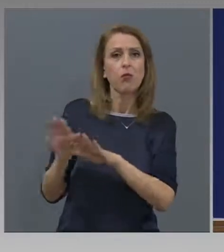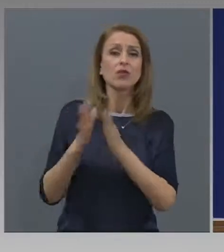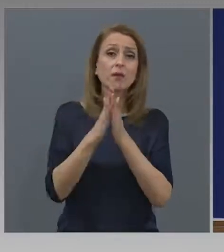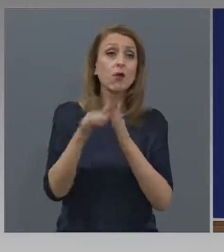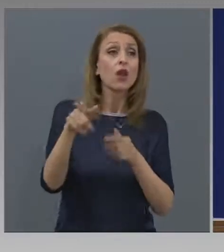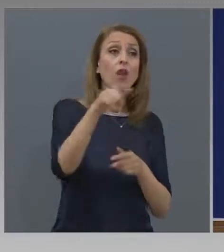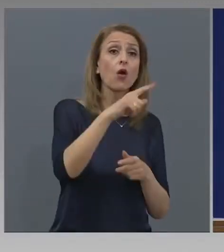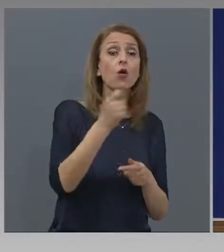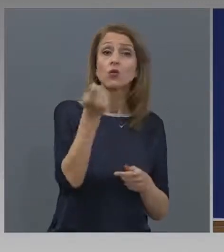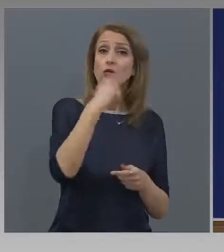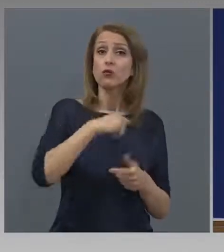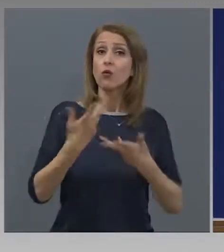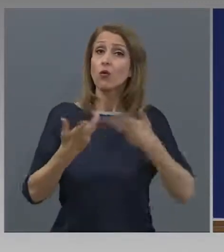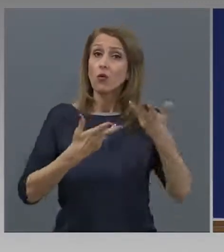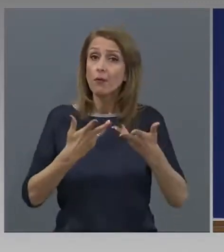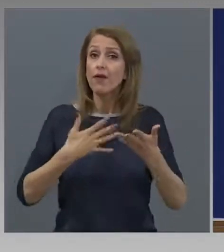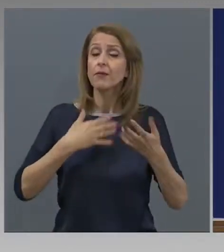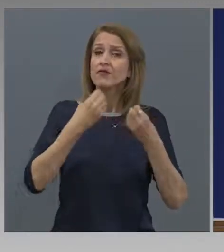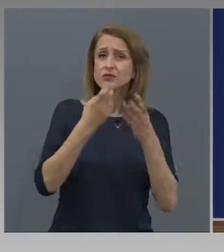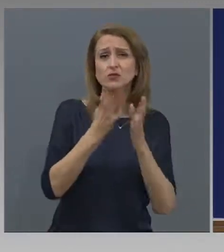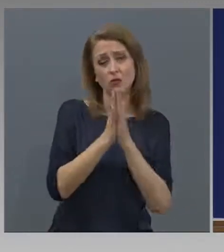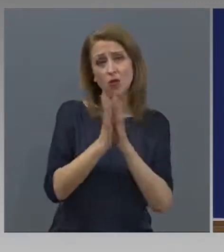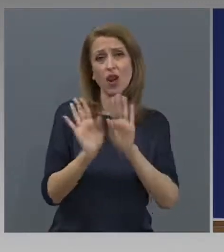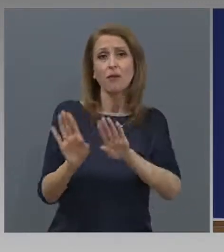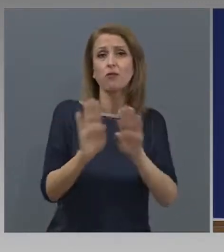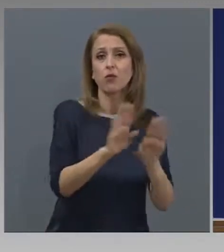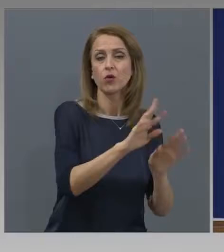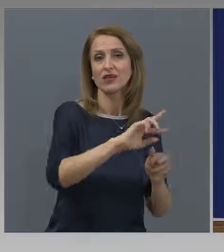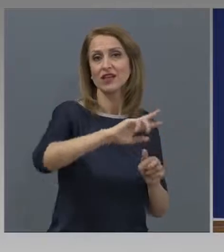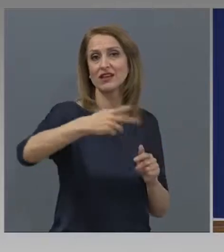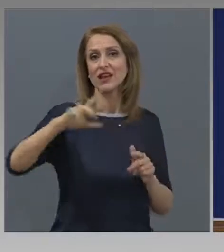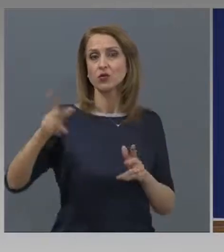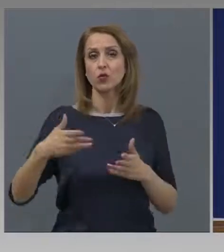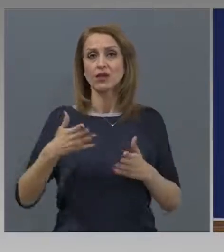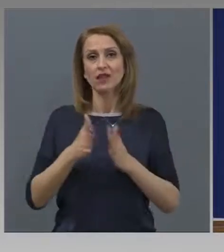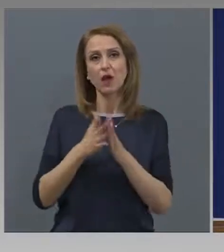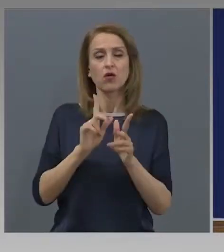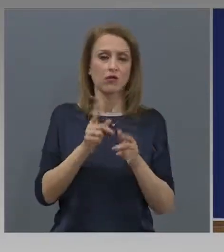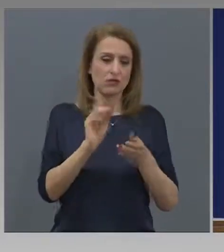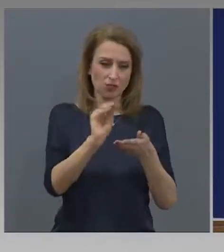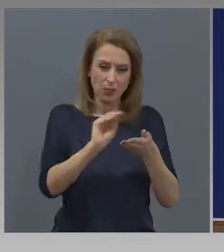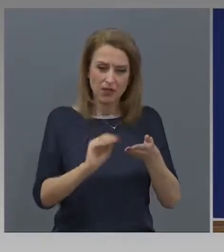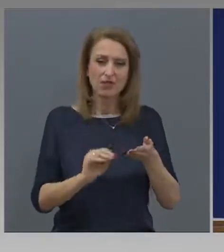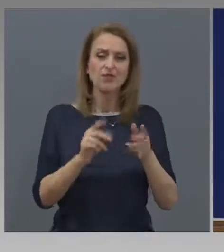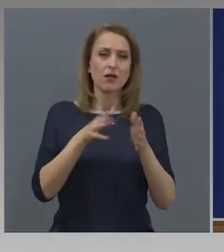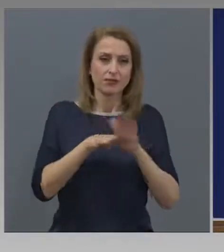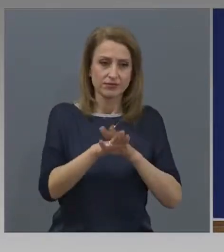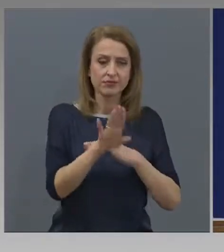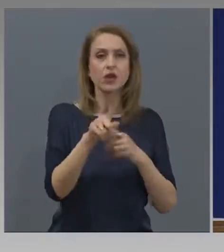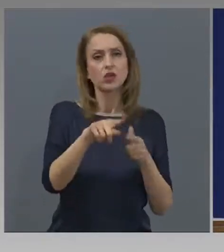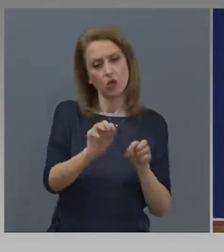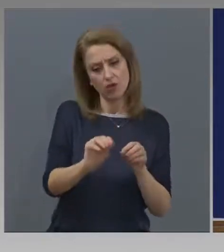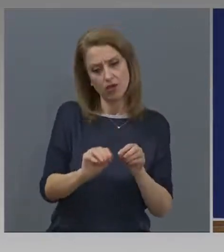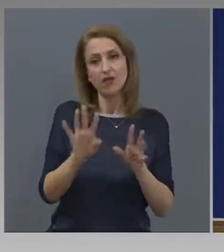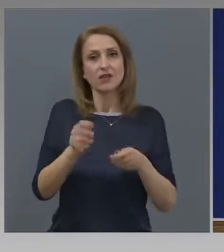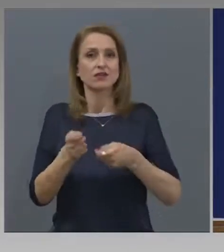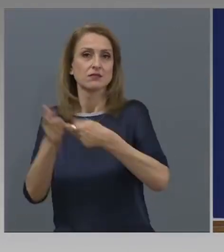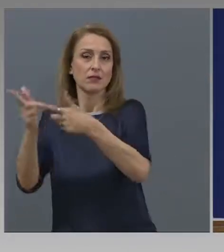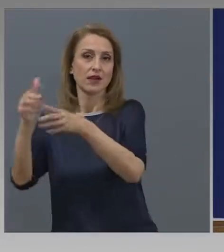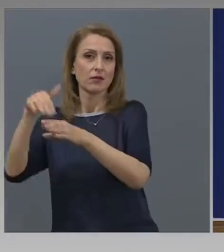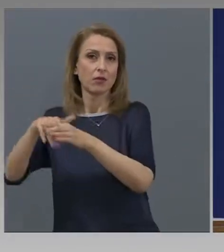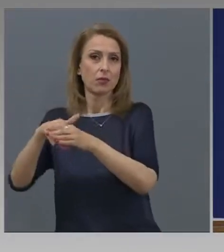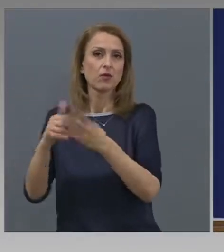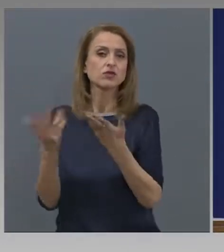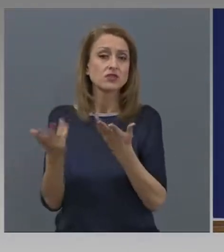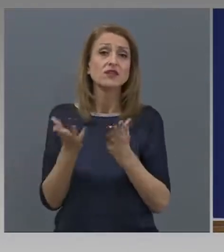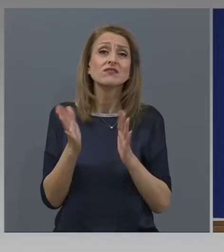също е доброволческа помощ, това също е нужда, на която ние в момента трябва да отговорим. Все